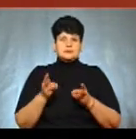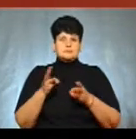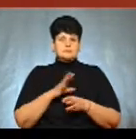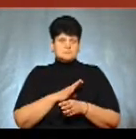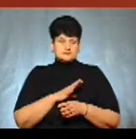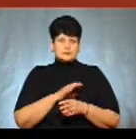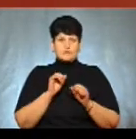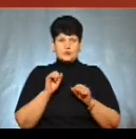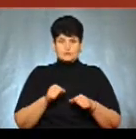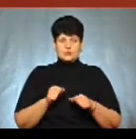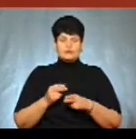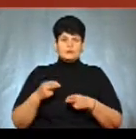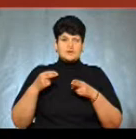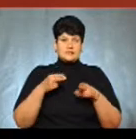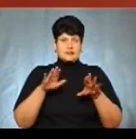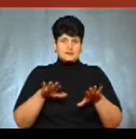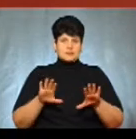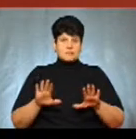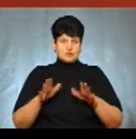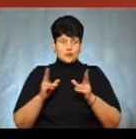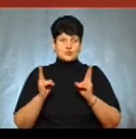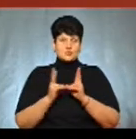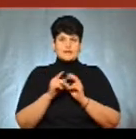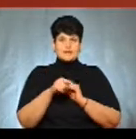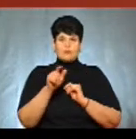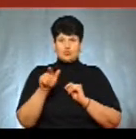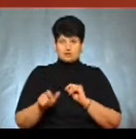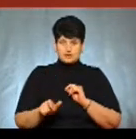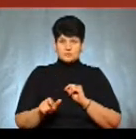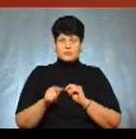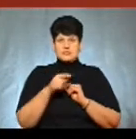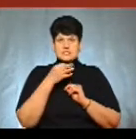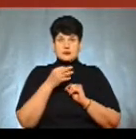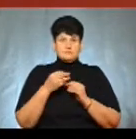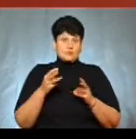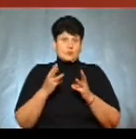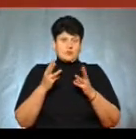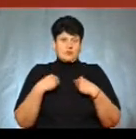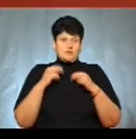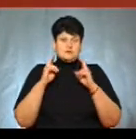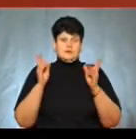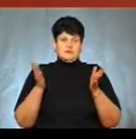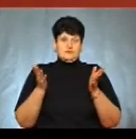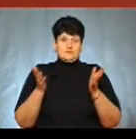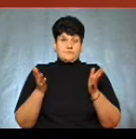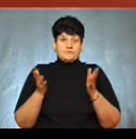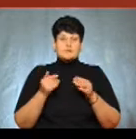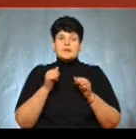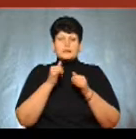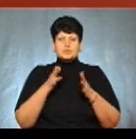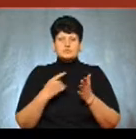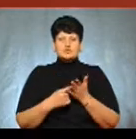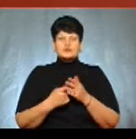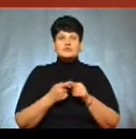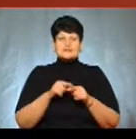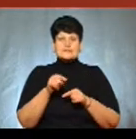Ми можемо навіть прибути на місце події, зустріти там людину, і вона скаже, загорілося, я не знаю чому. Тобто ми не можемо довести, що